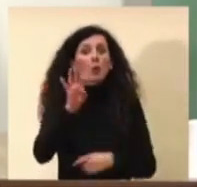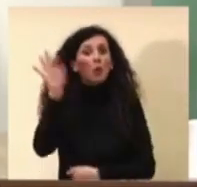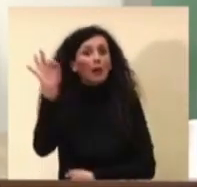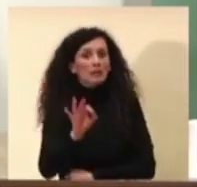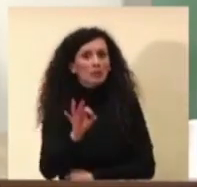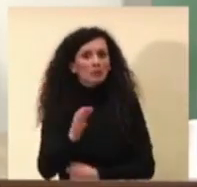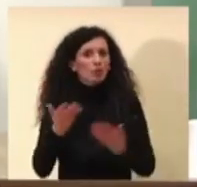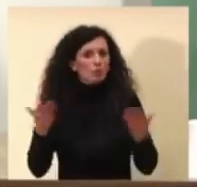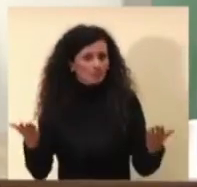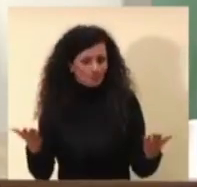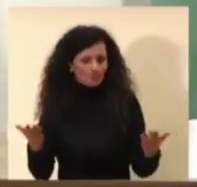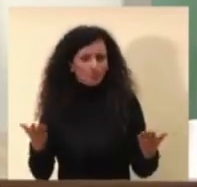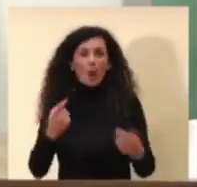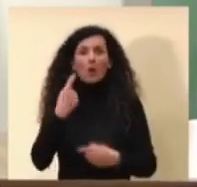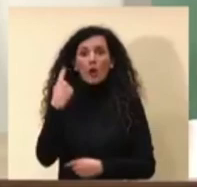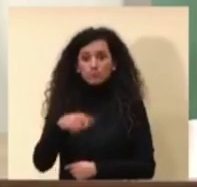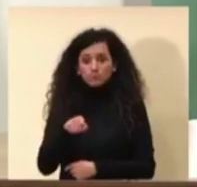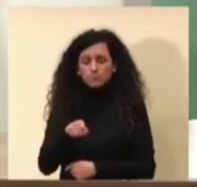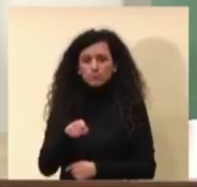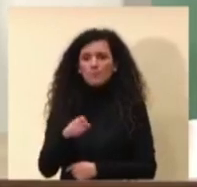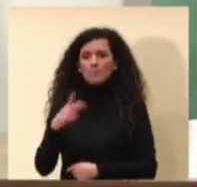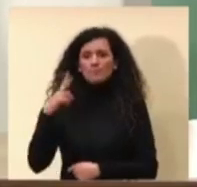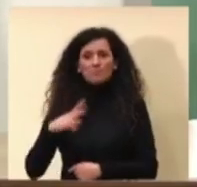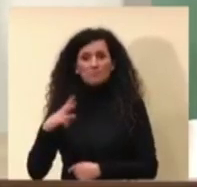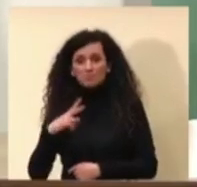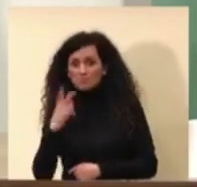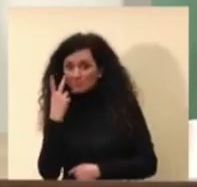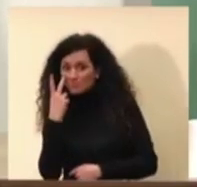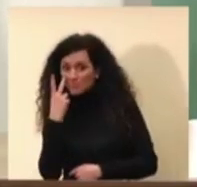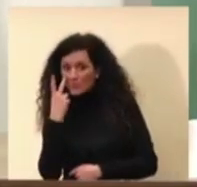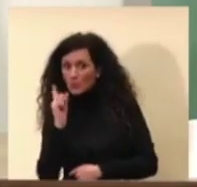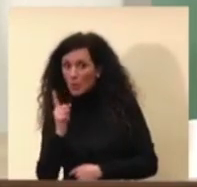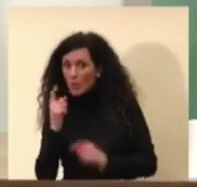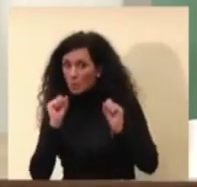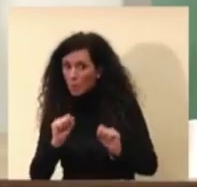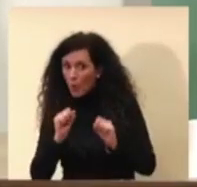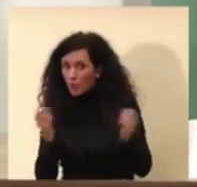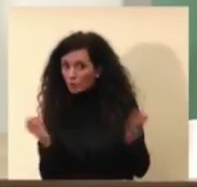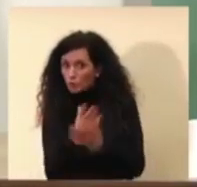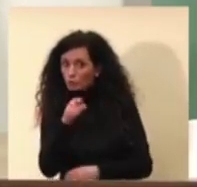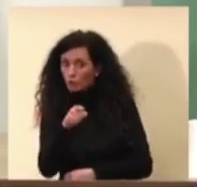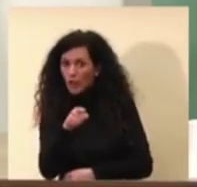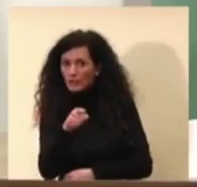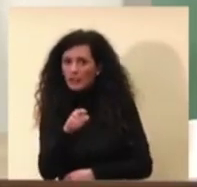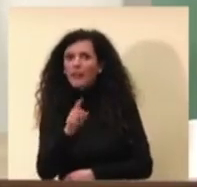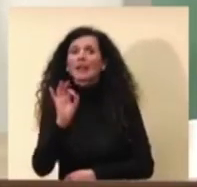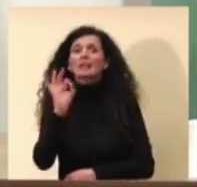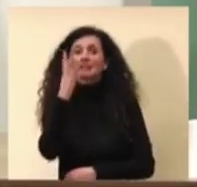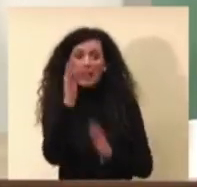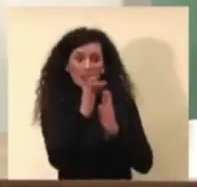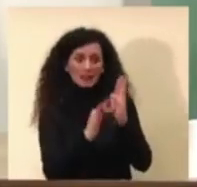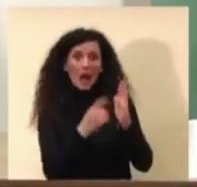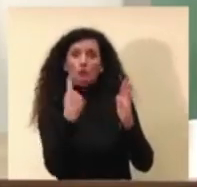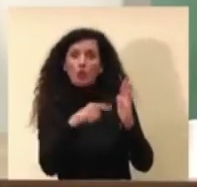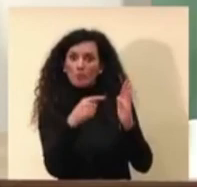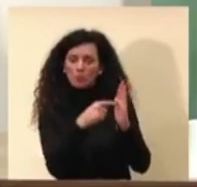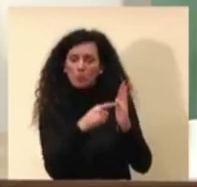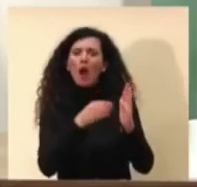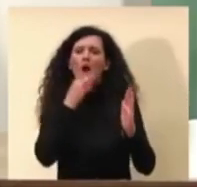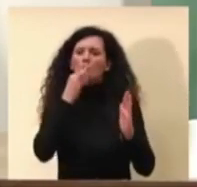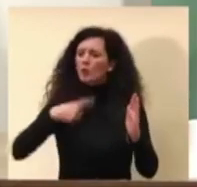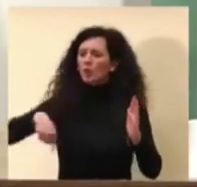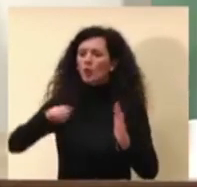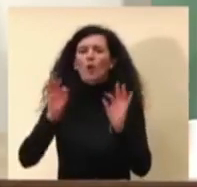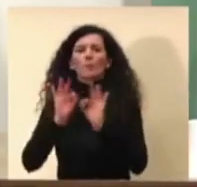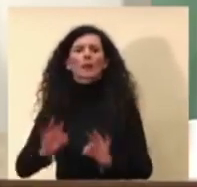ci aspettiamo questo allora nella logica di prevenzione l'idea è con questo tipo di dato dobbiamo attrezzarci con